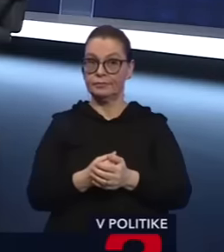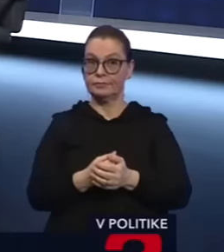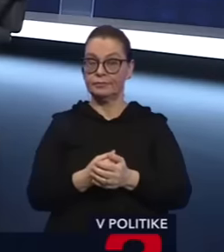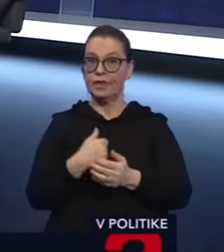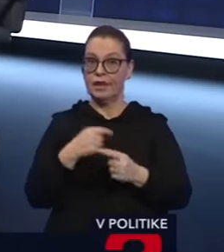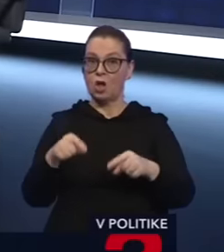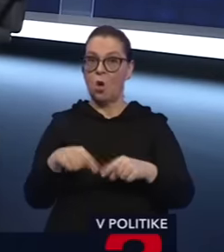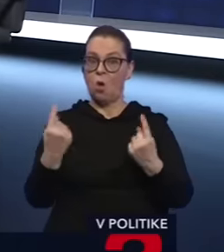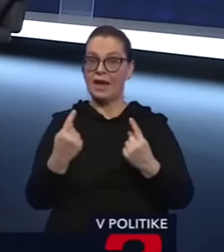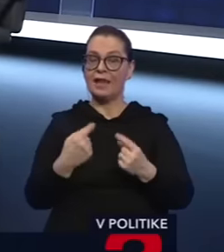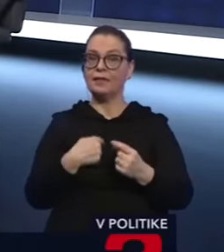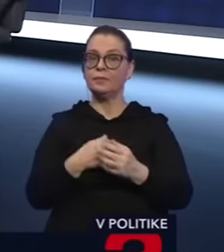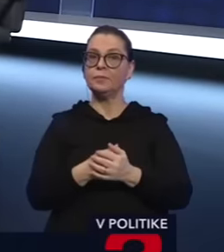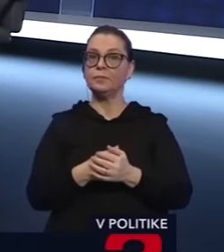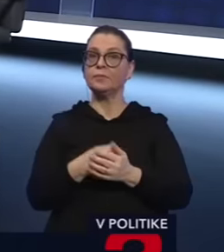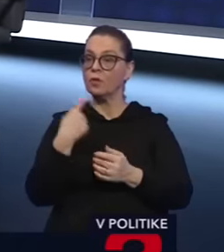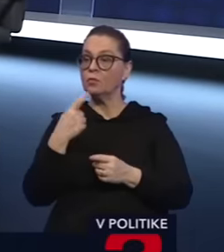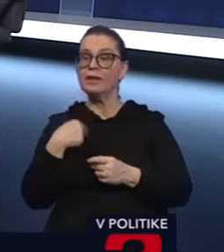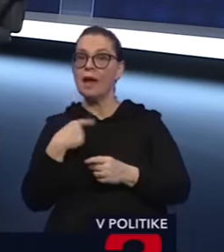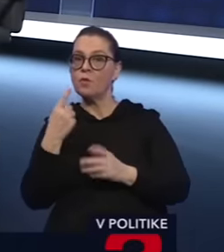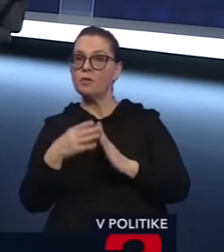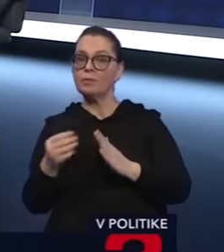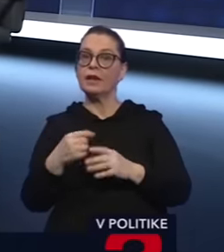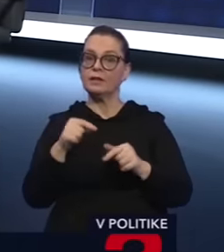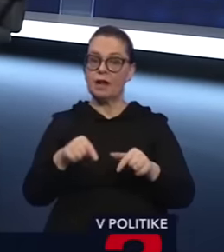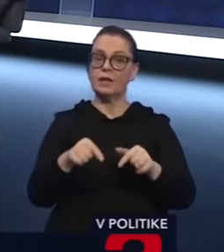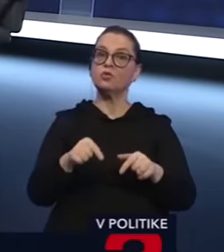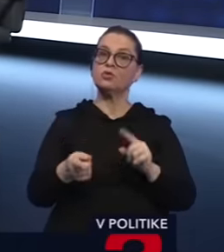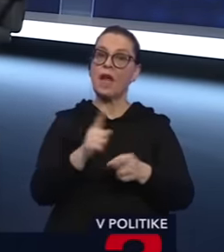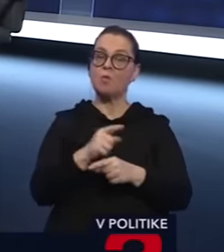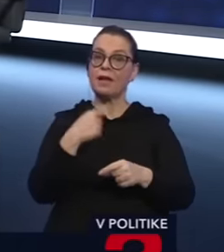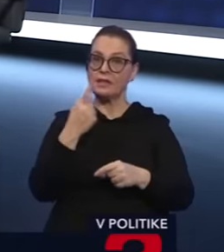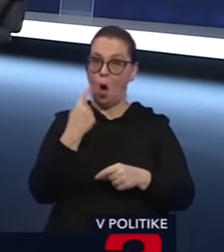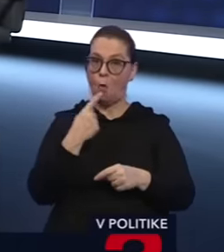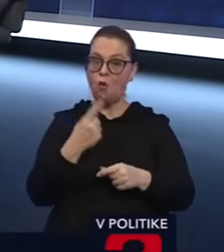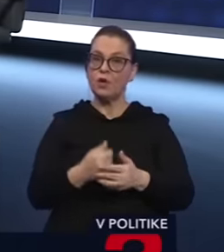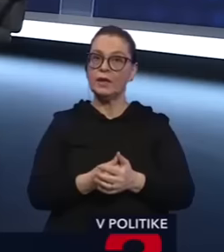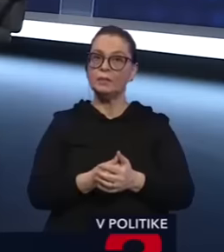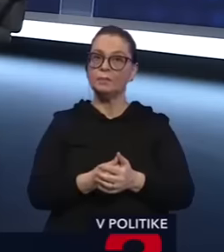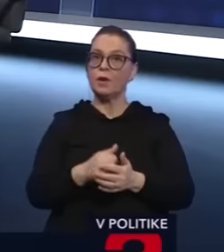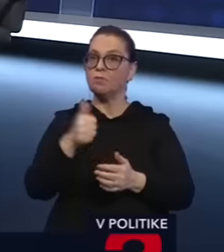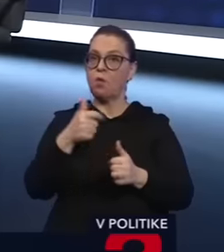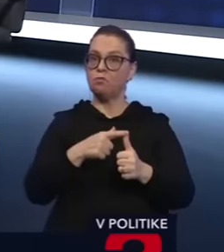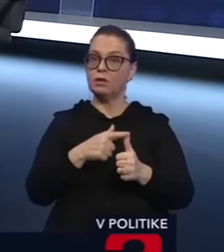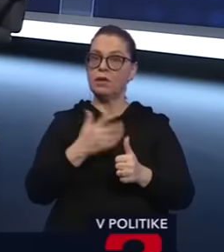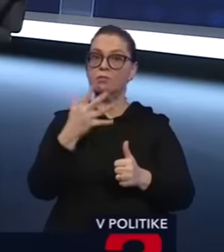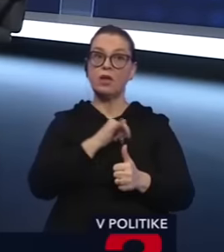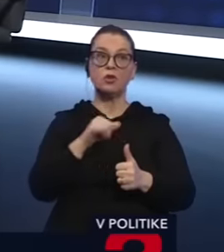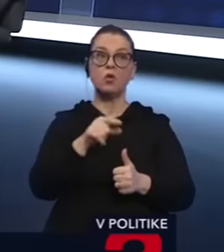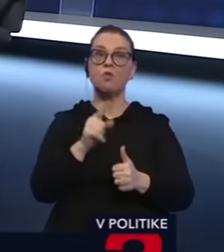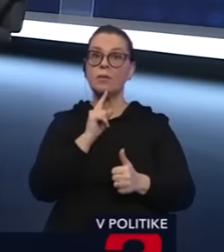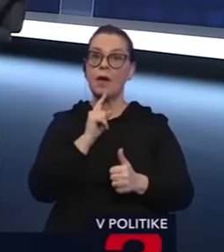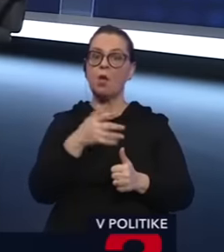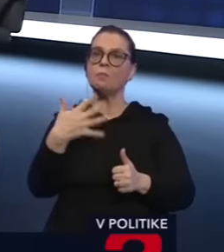príklady, na ktoré... A že tu sa dáva do polohy, že poprvé, že 5 rokov je málo,